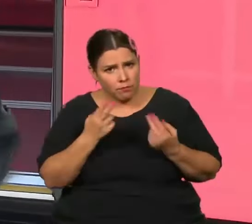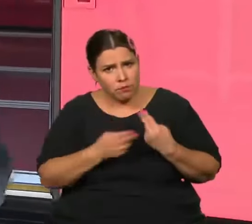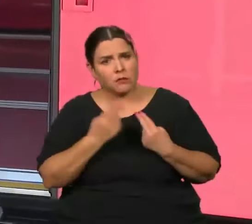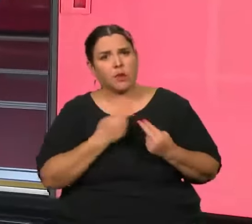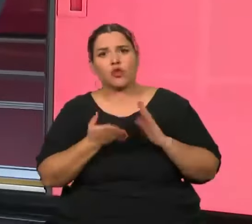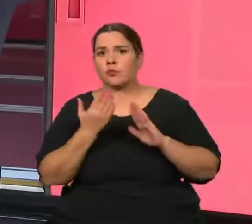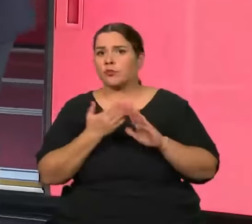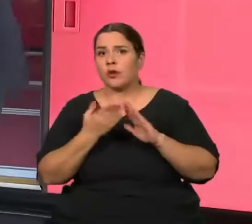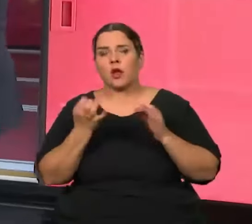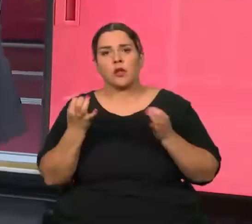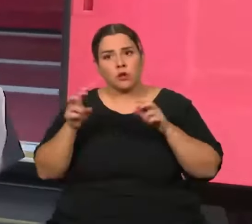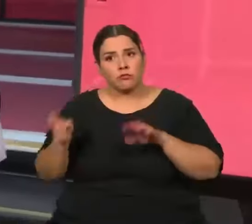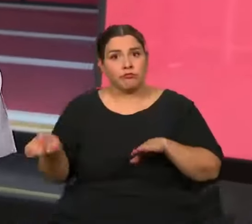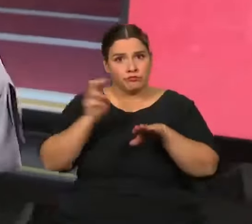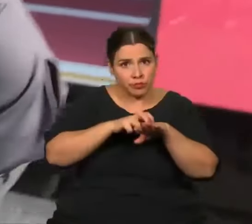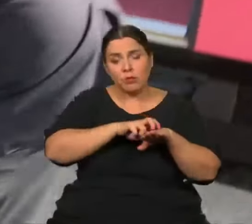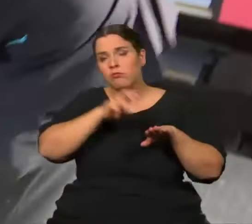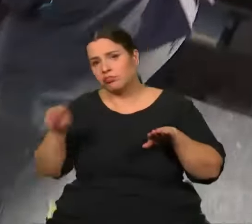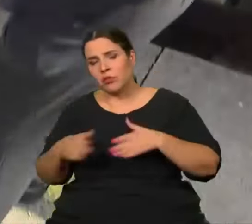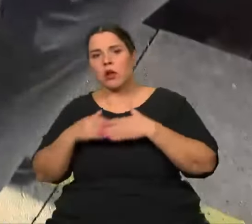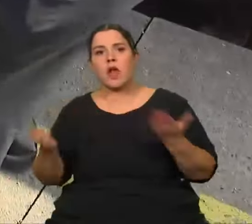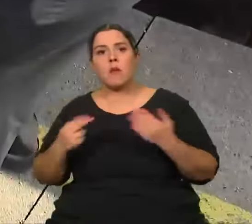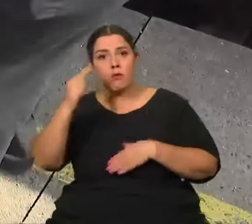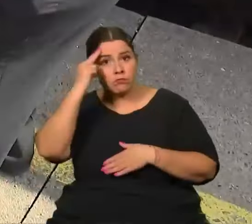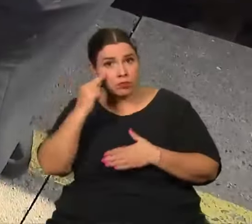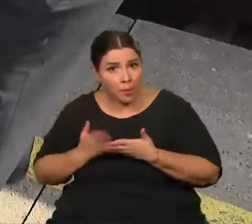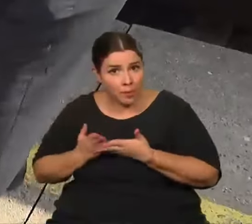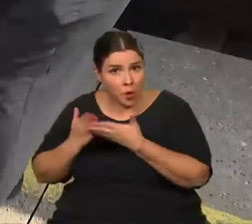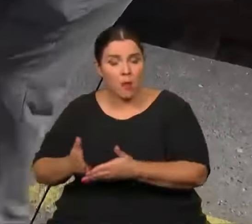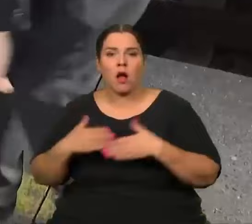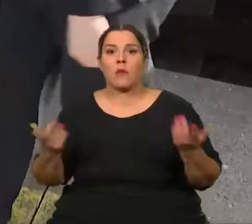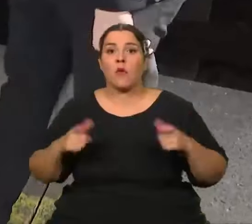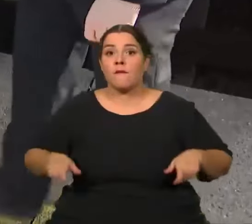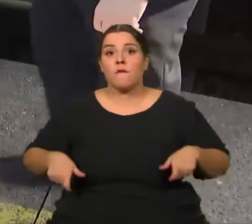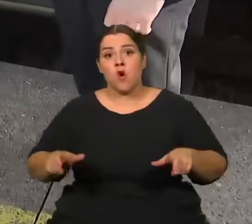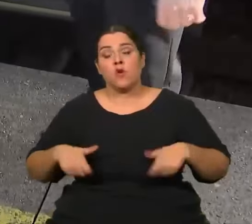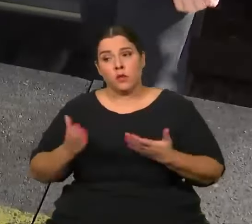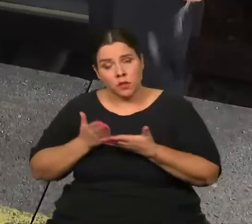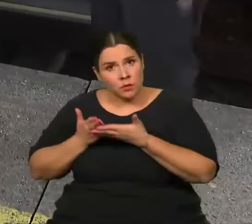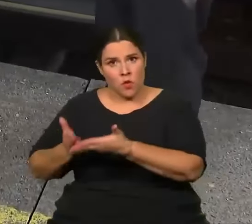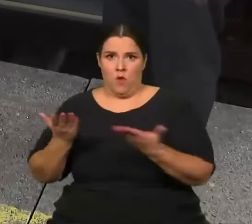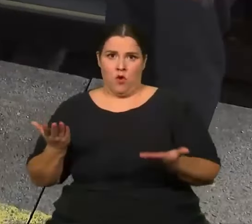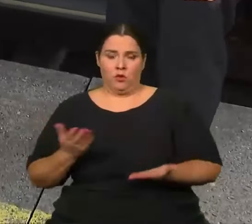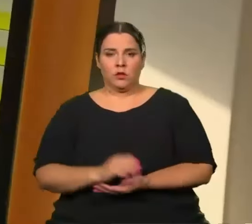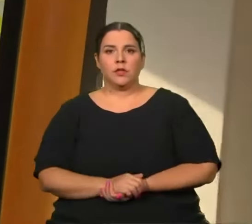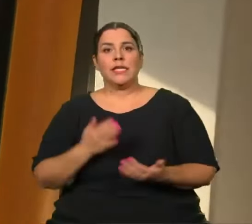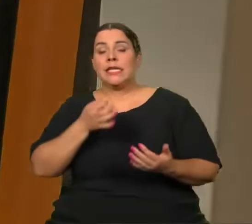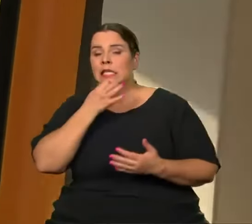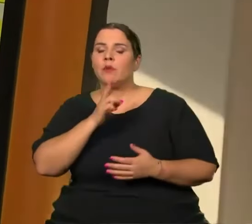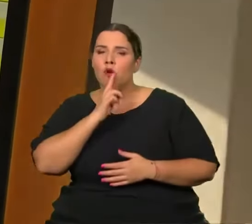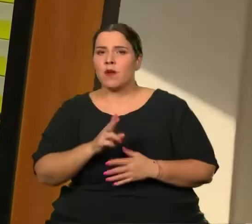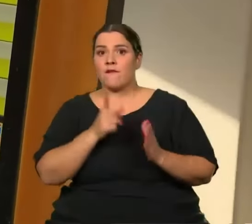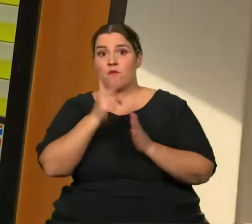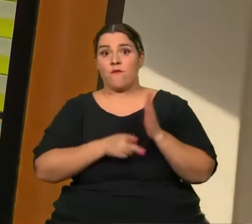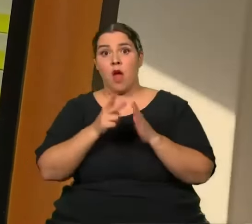cestujících jak při nástupu, tak při vystupu. Nevídomým pomáháme, nakládáme pozíčkaře. Pokud přece jen průvodčí z vlaku v okolí